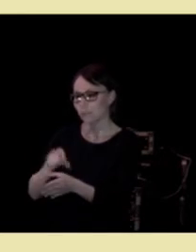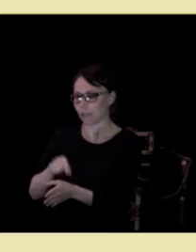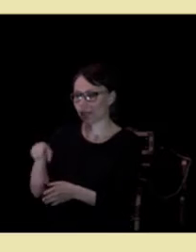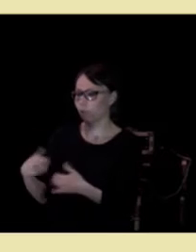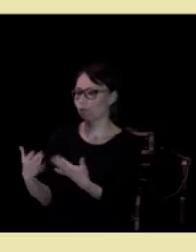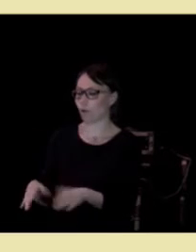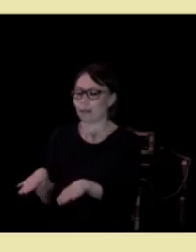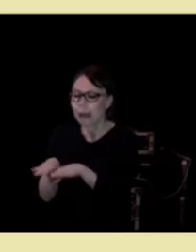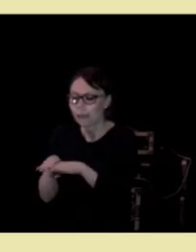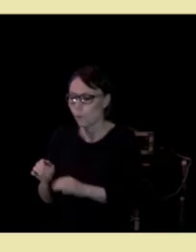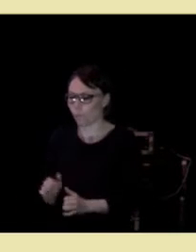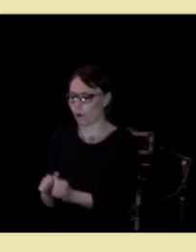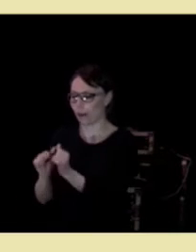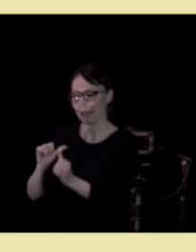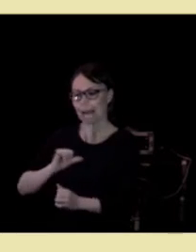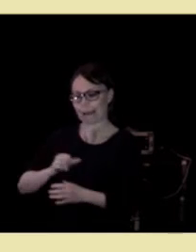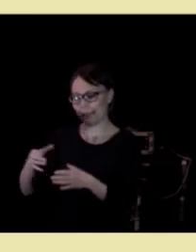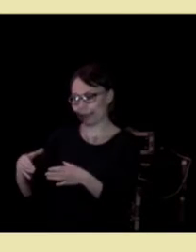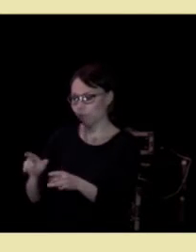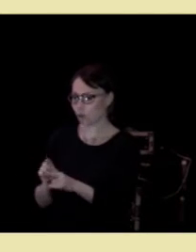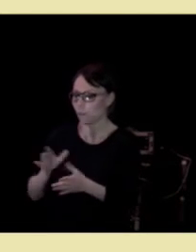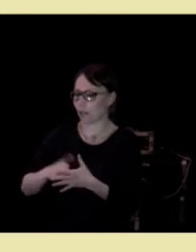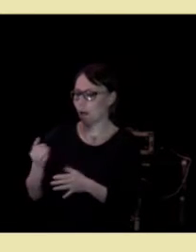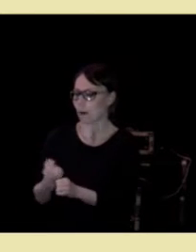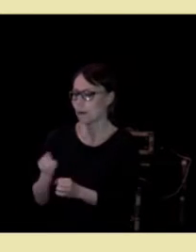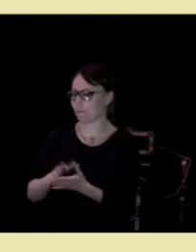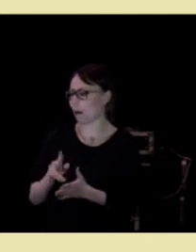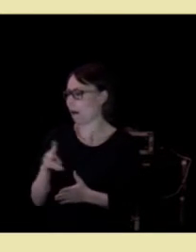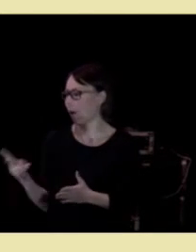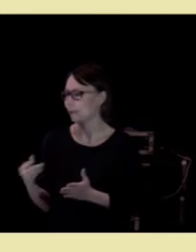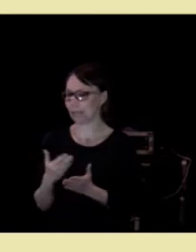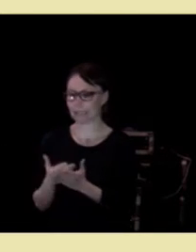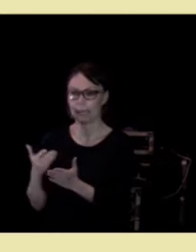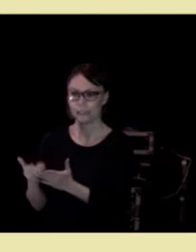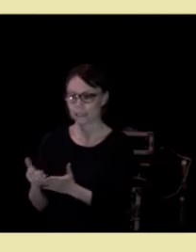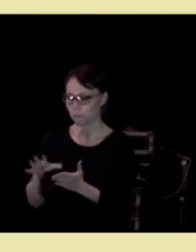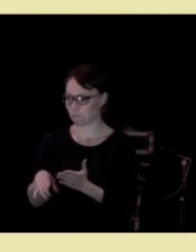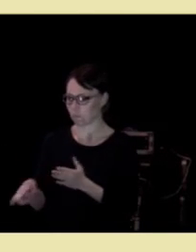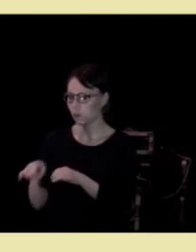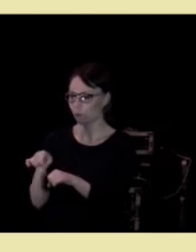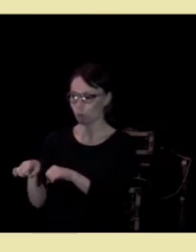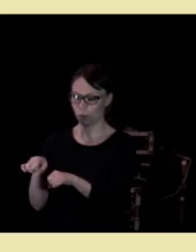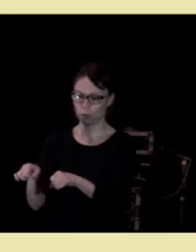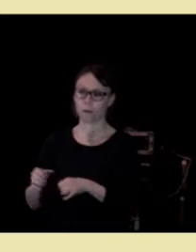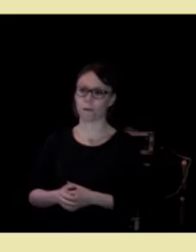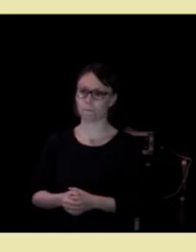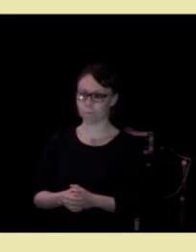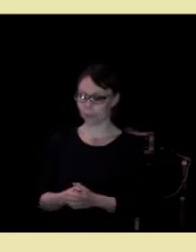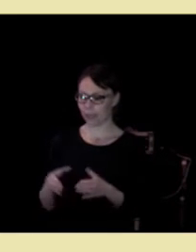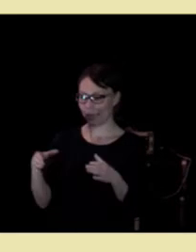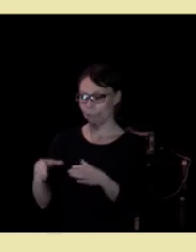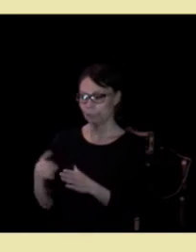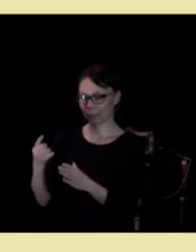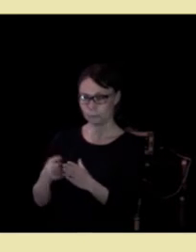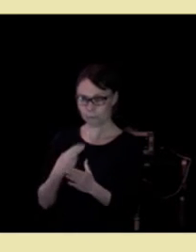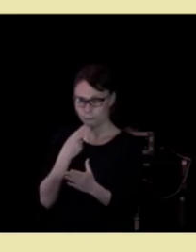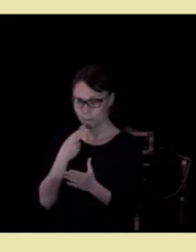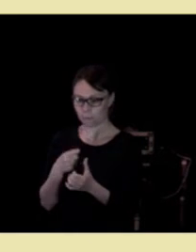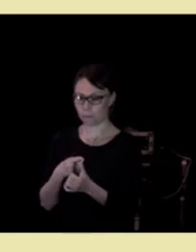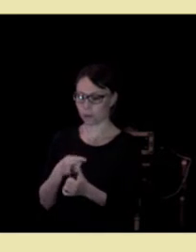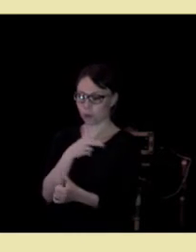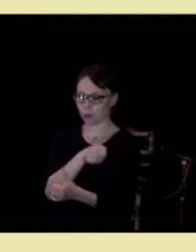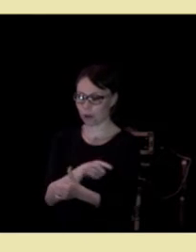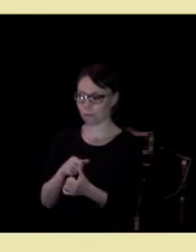av et eget team som samarbeider med andre tjenester i kommunen. Teamet består av en sykepleier